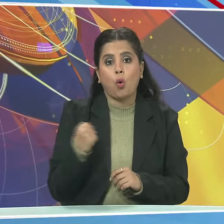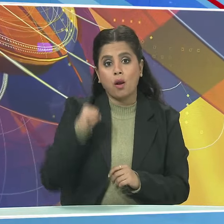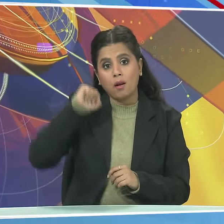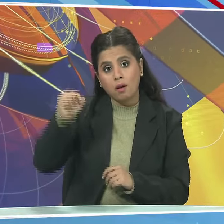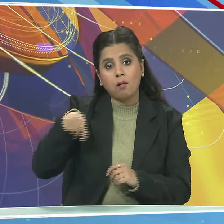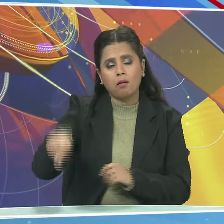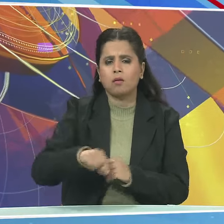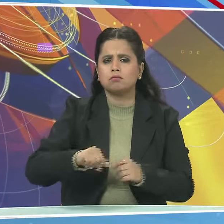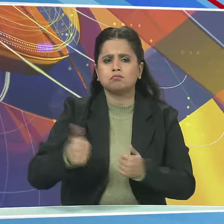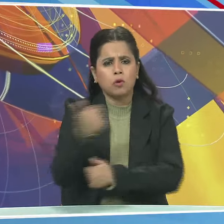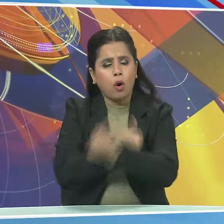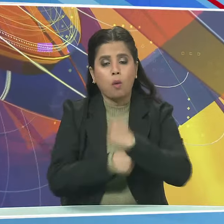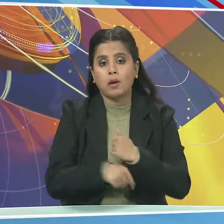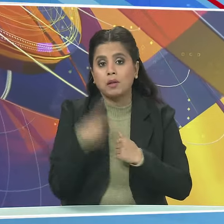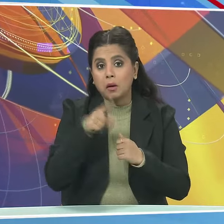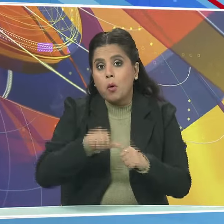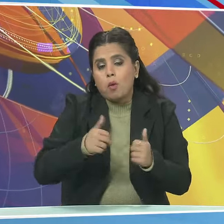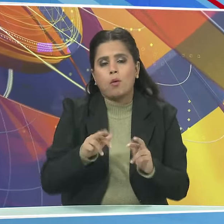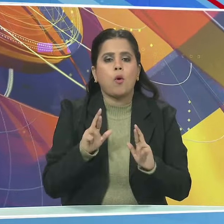साथ खेलना है